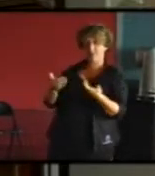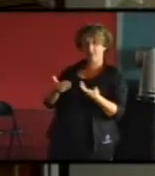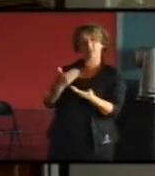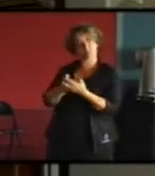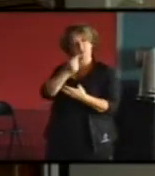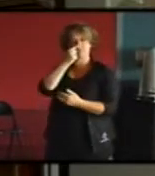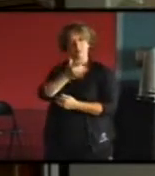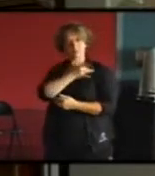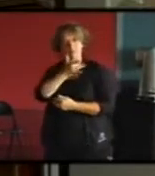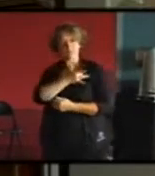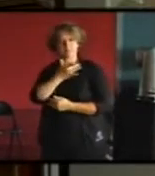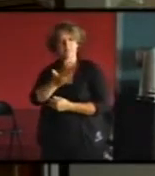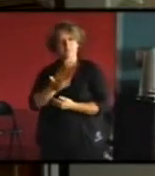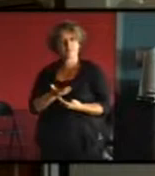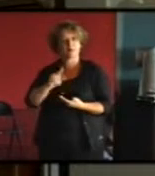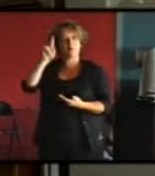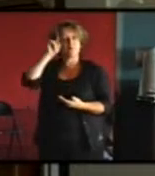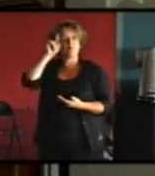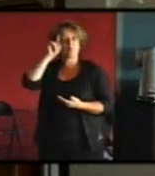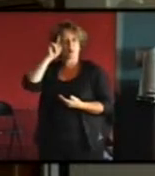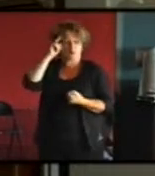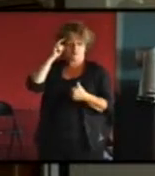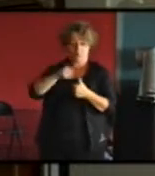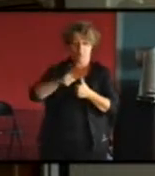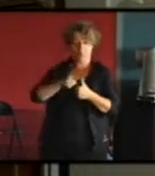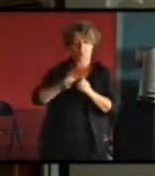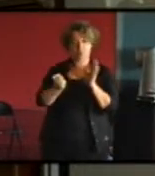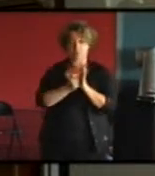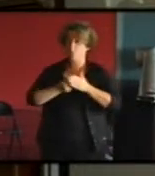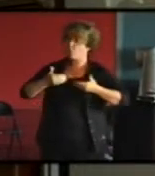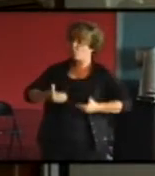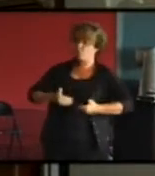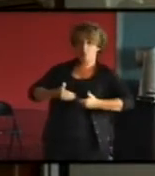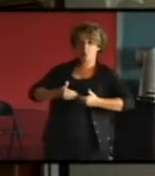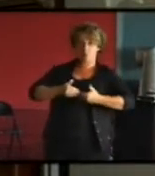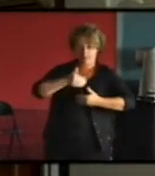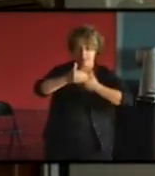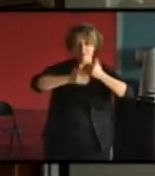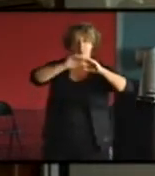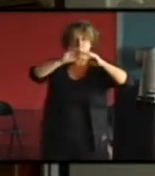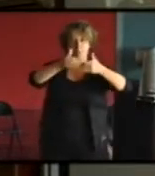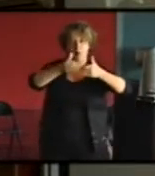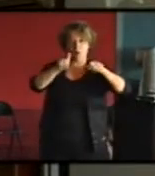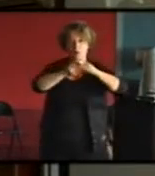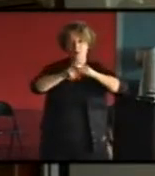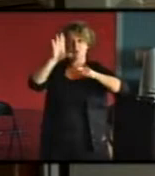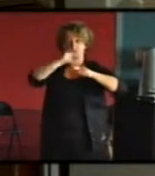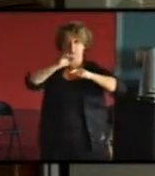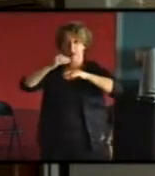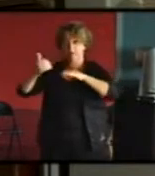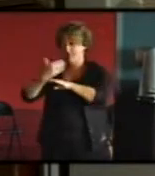complémentarité entre développement contemporain et tissus patrimoniaux à travers l'énergie on voit qu'on a des synergies possibles